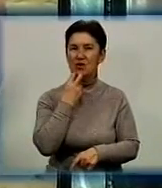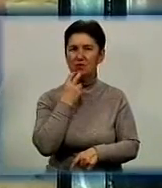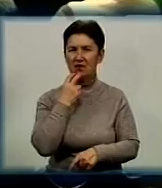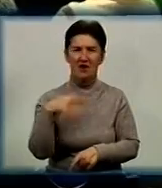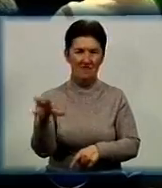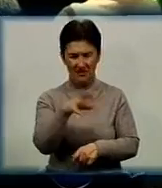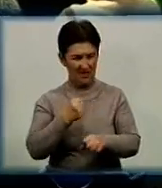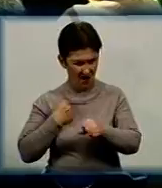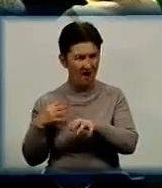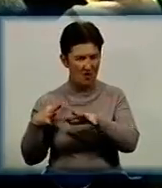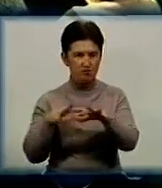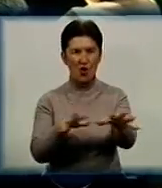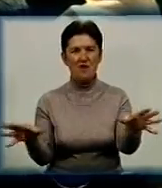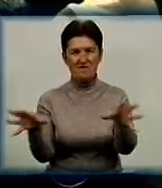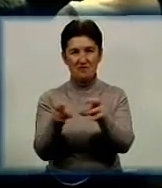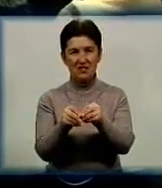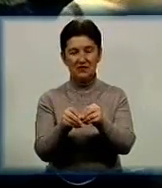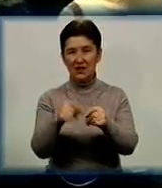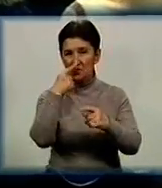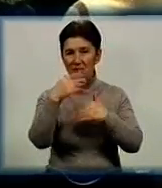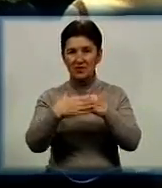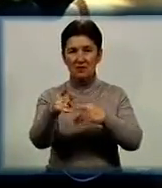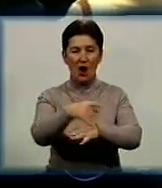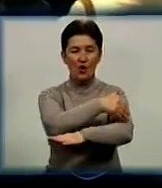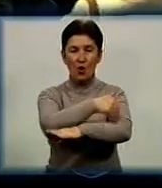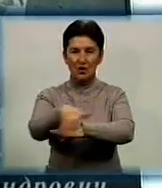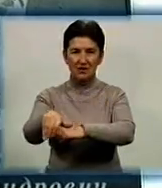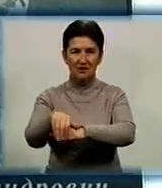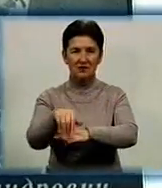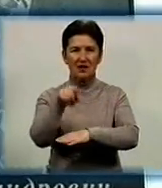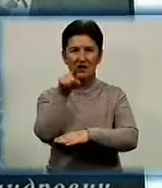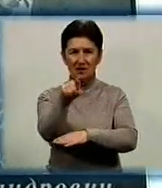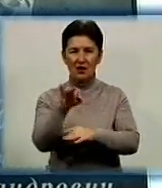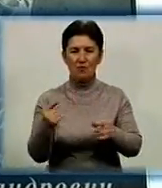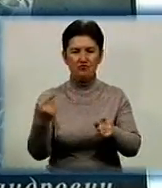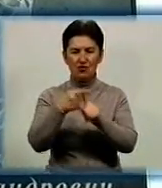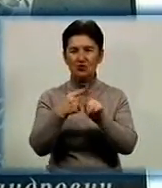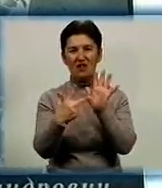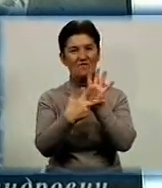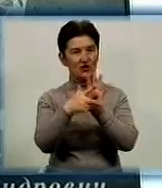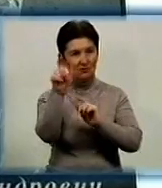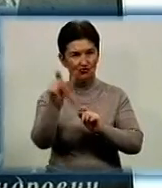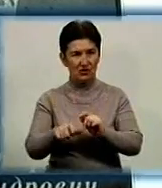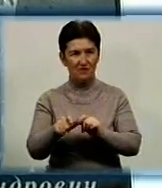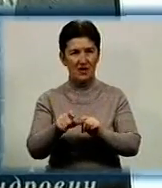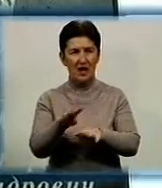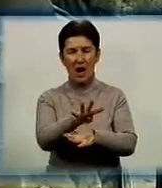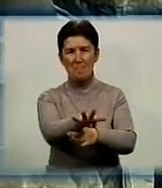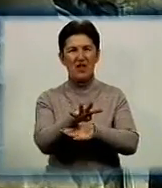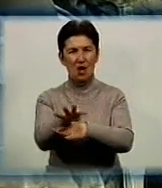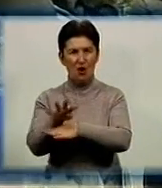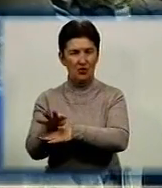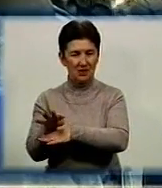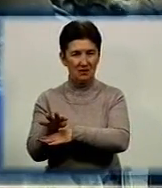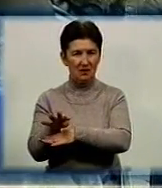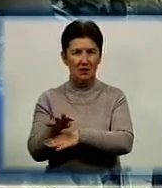15 липня минулого року поблизу кордону з Росією його та ще вісьмох побратимів бойовики накрили мінометним вогнем. Просто